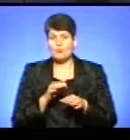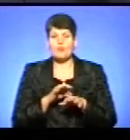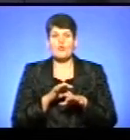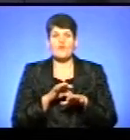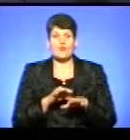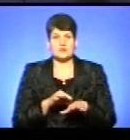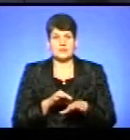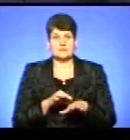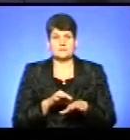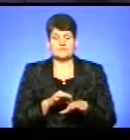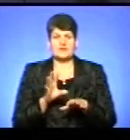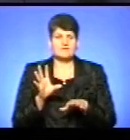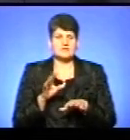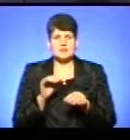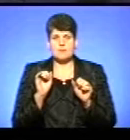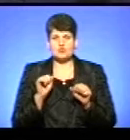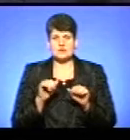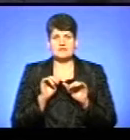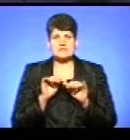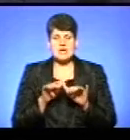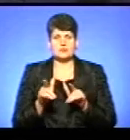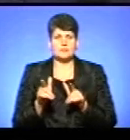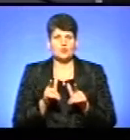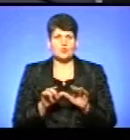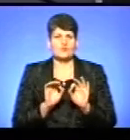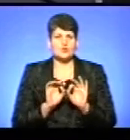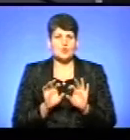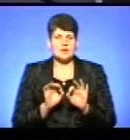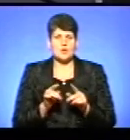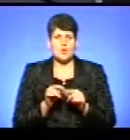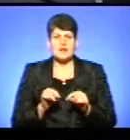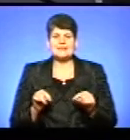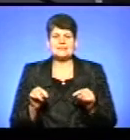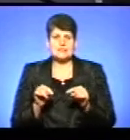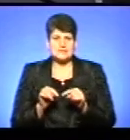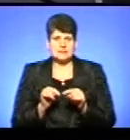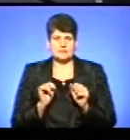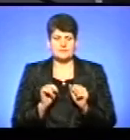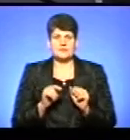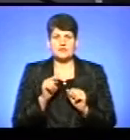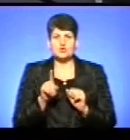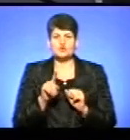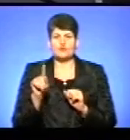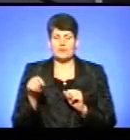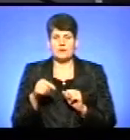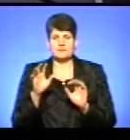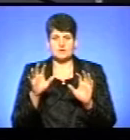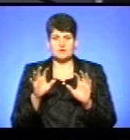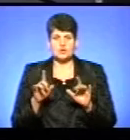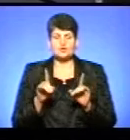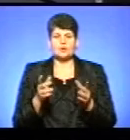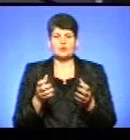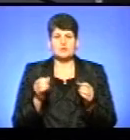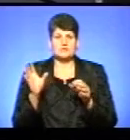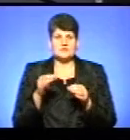всеможливі заходи підготовчі, роз'яснювальні, організаційні, ті, що вимагаються законодавством, щоб отримати